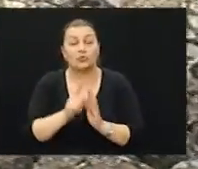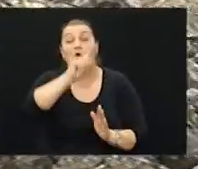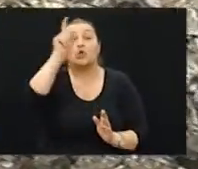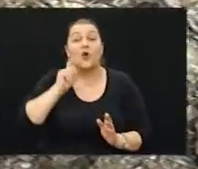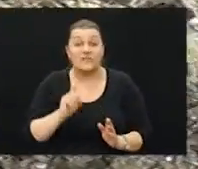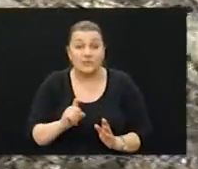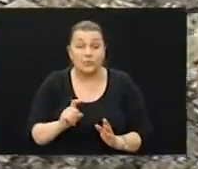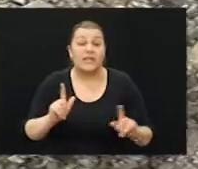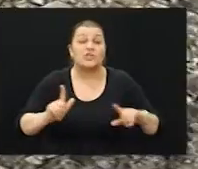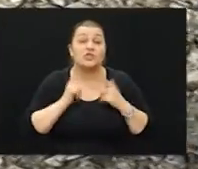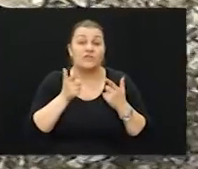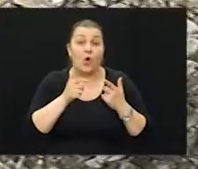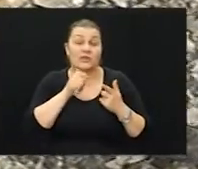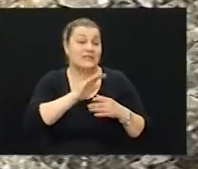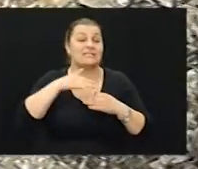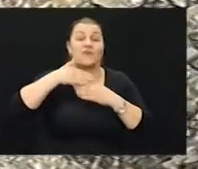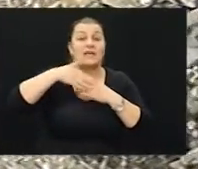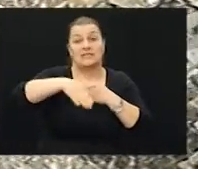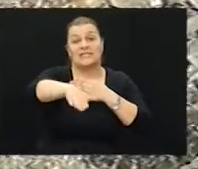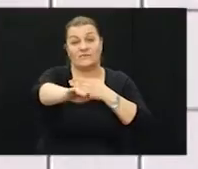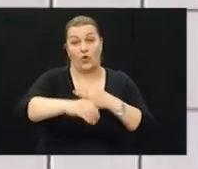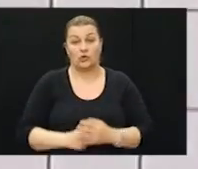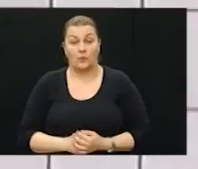u pitanje živote i standard nizvodno od brane.